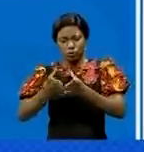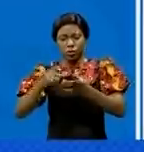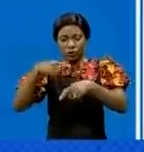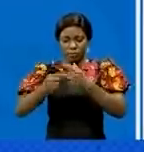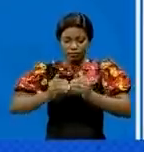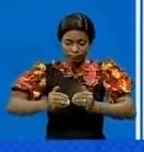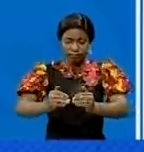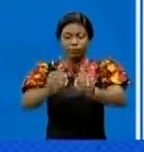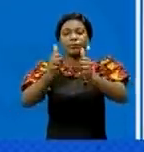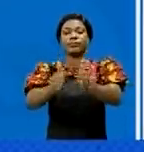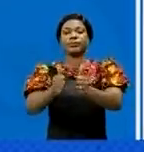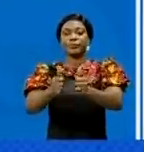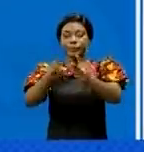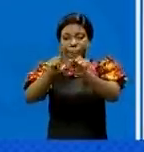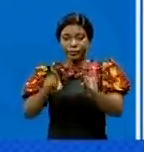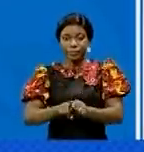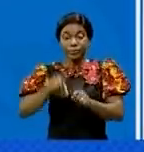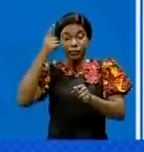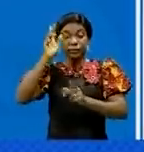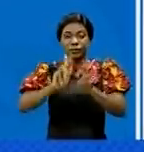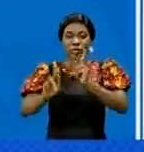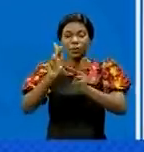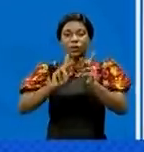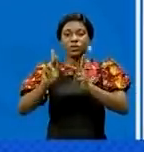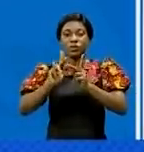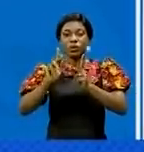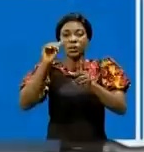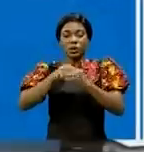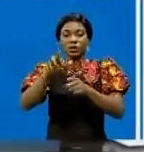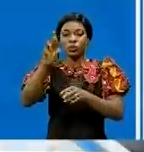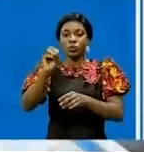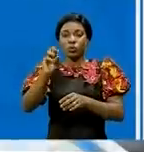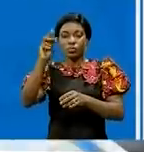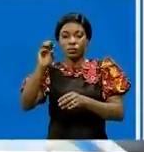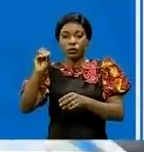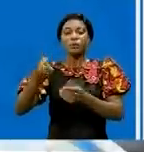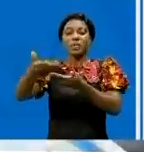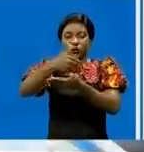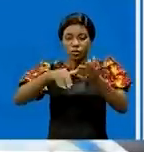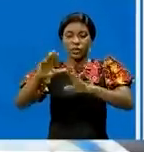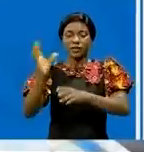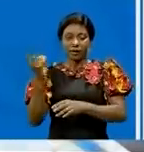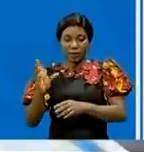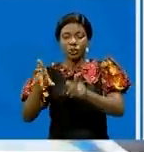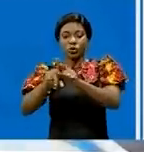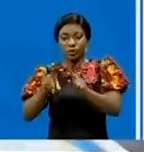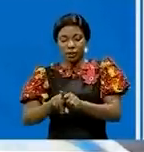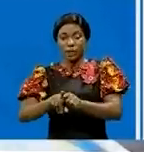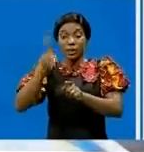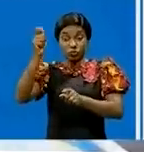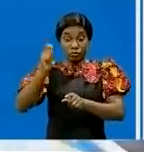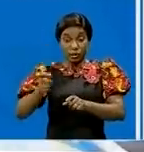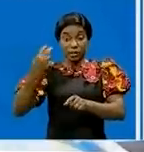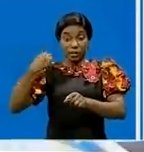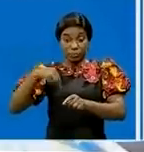'appel des autorités locales est lancé aux populations du territoire d'Iroumo de redagner les villages pacifiés par les phares décès,